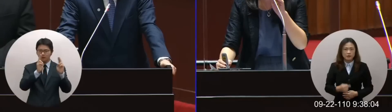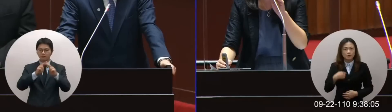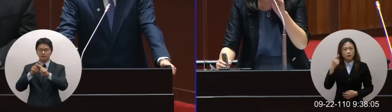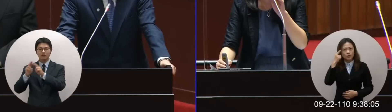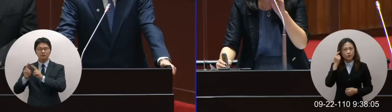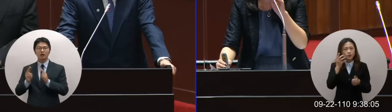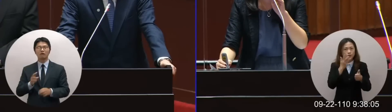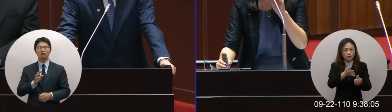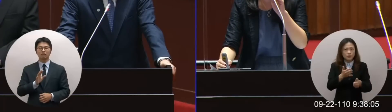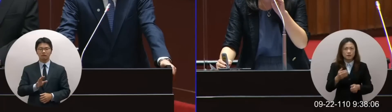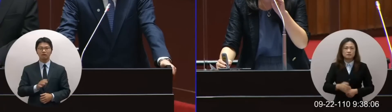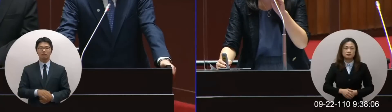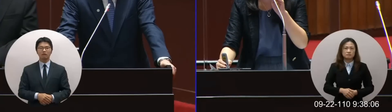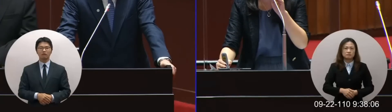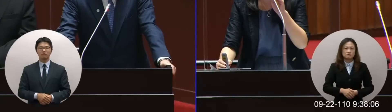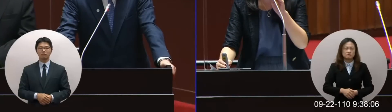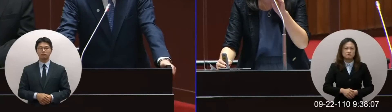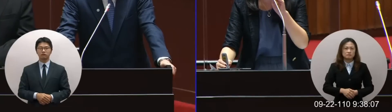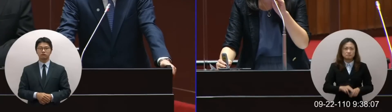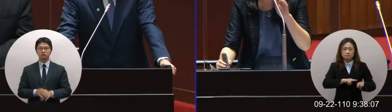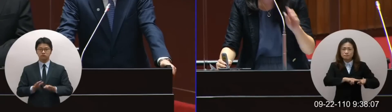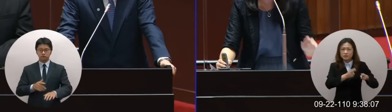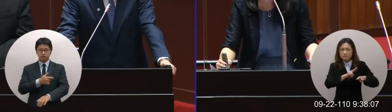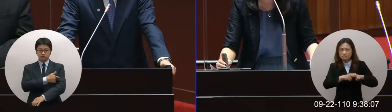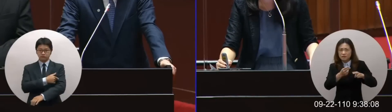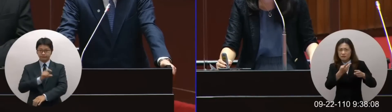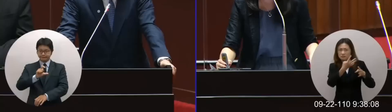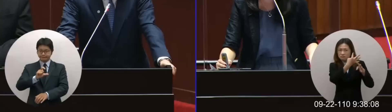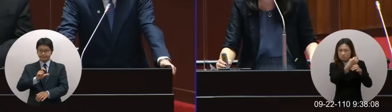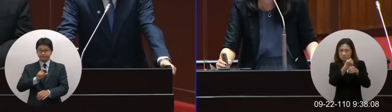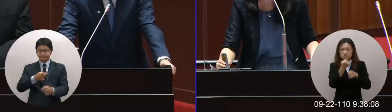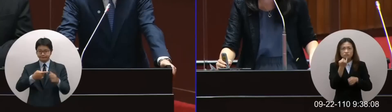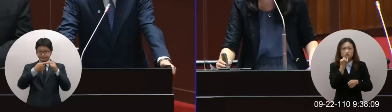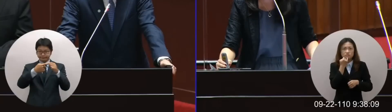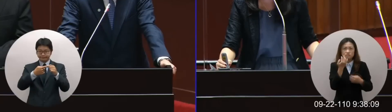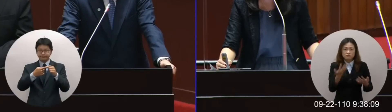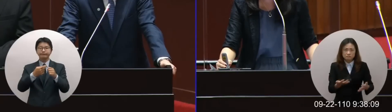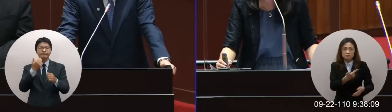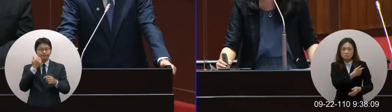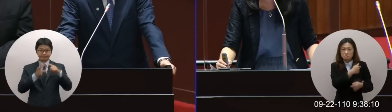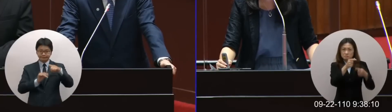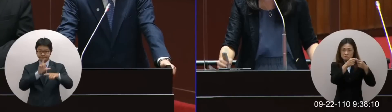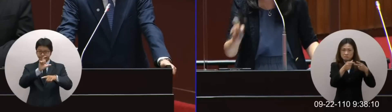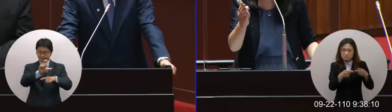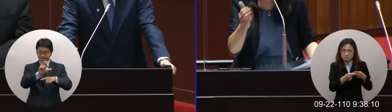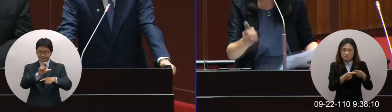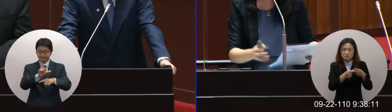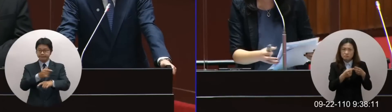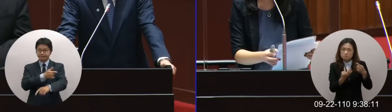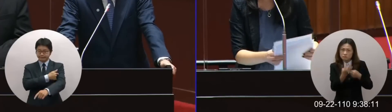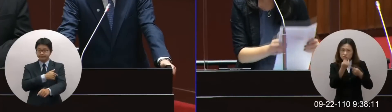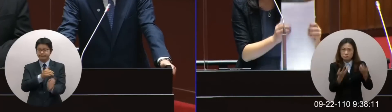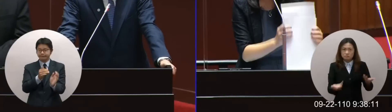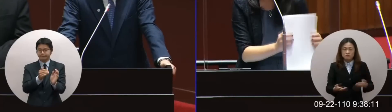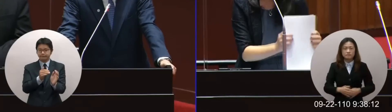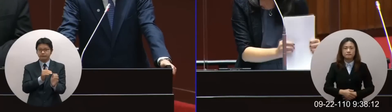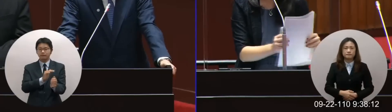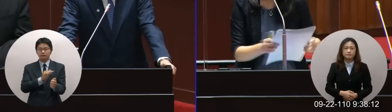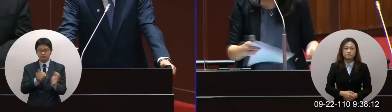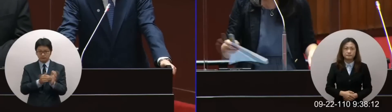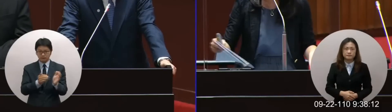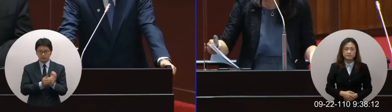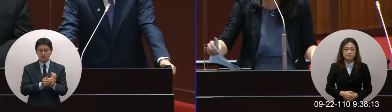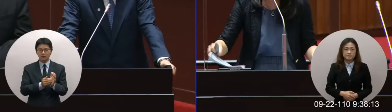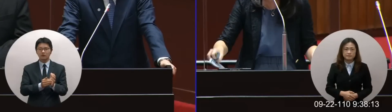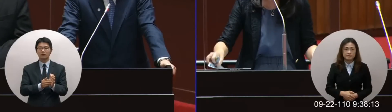就是我們解封的時間到底在幾年幾月的時候我們可以達到兩季覆蓋率那我們會做一個比較大幅度